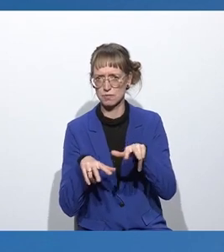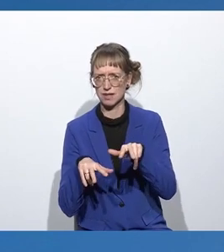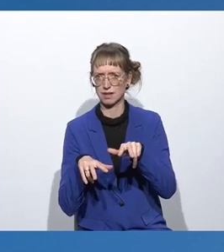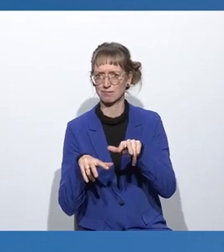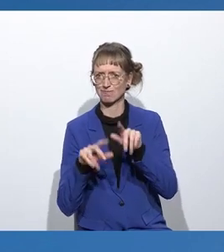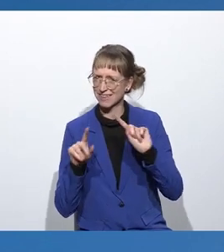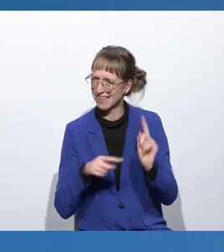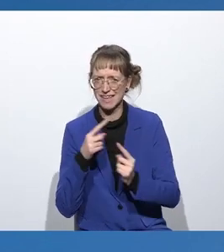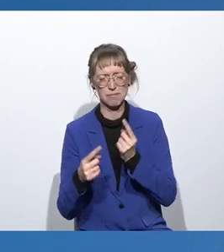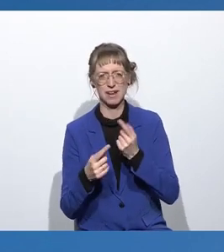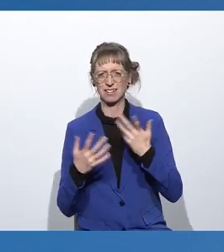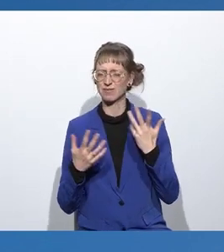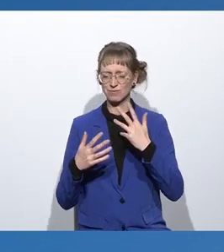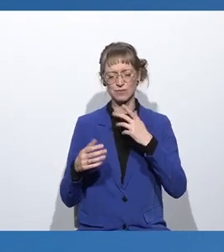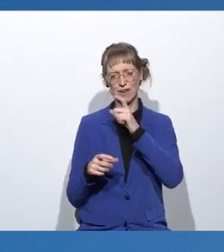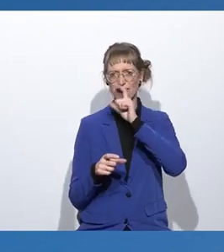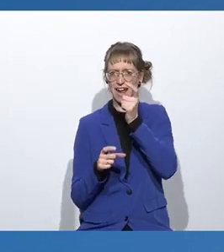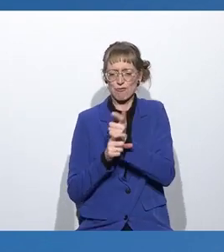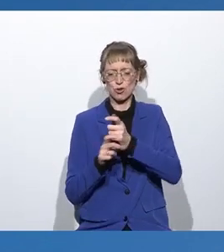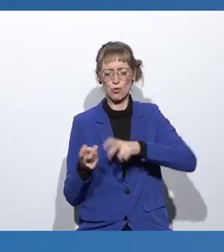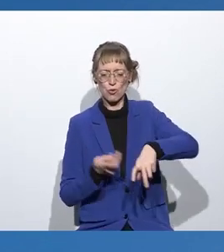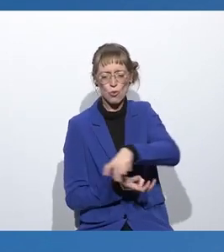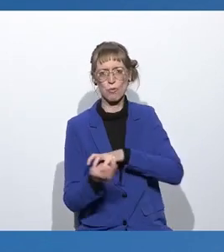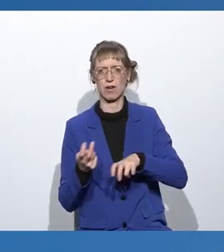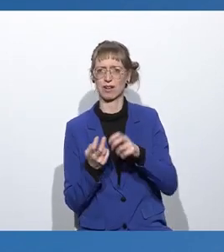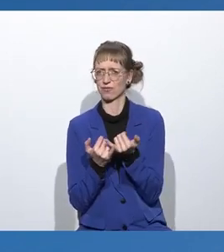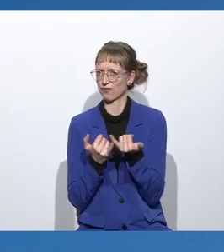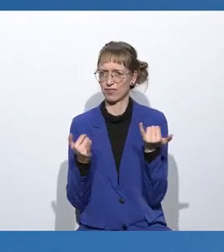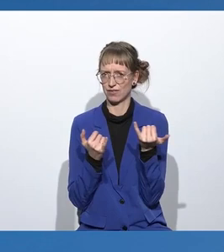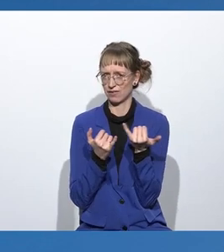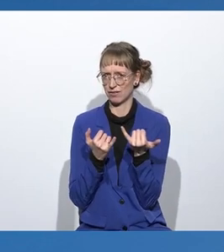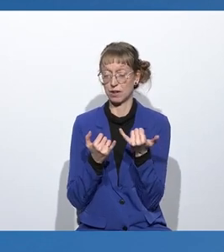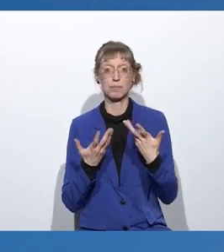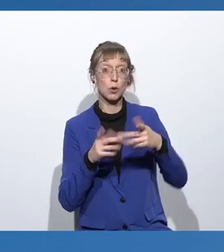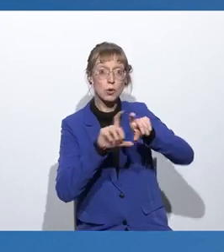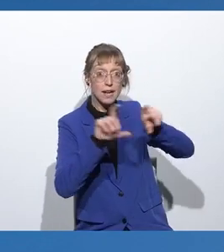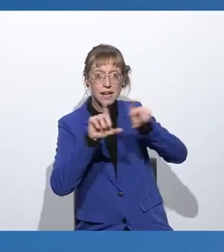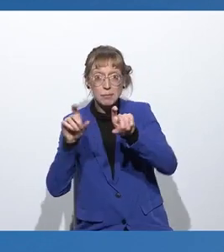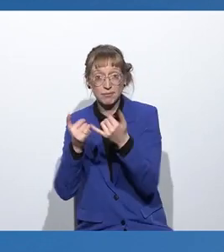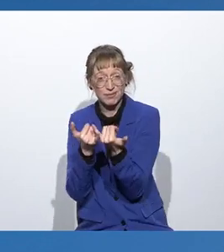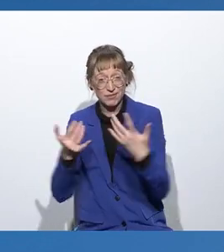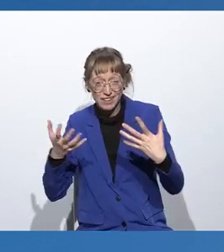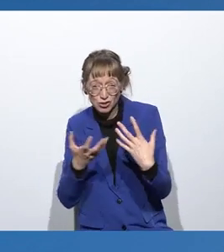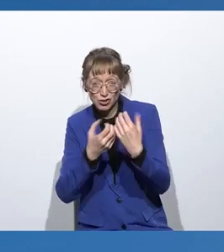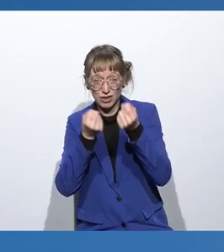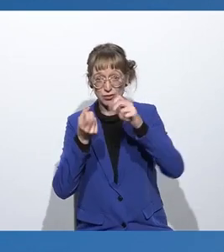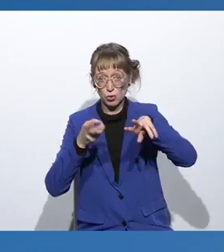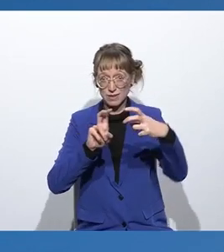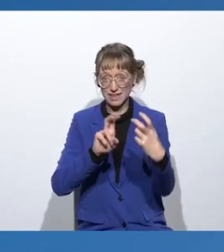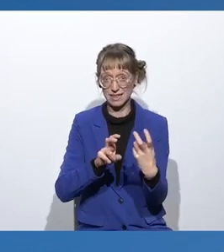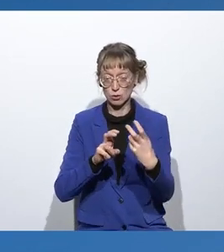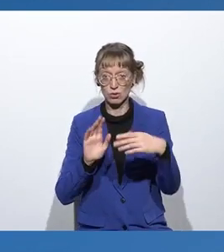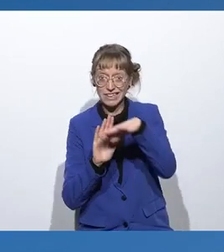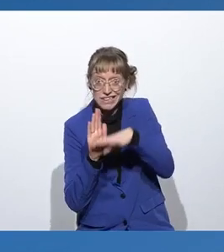verantwortungsvollen Umgang mit Daten. Wie Unternehmen diesem Anspruch gerecht werden können über gesetzliche Vorgaben